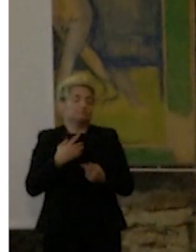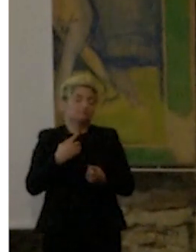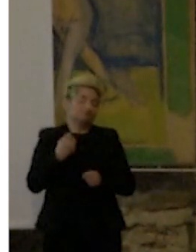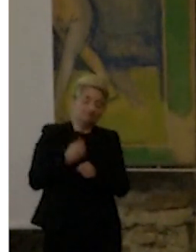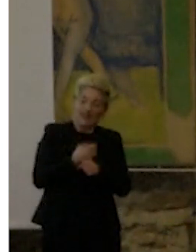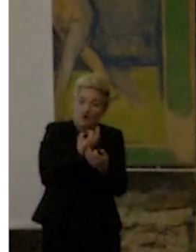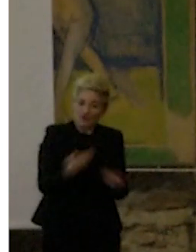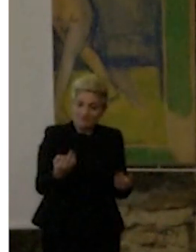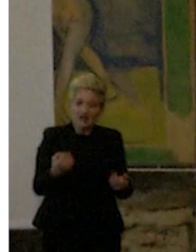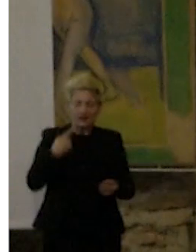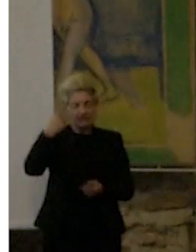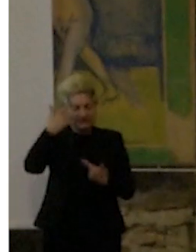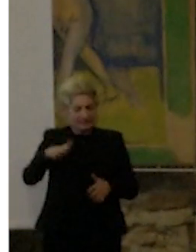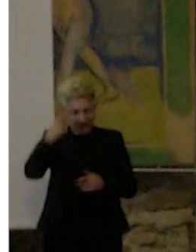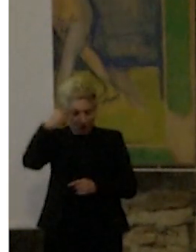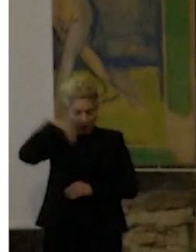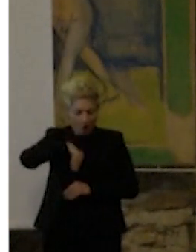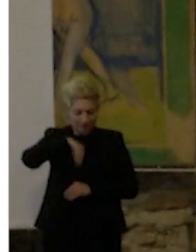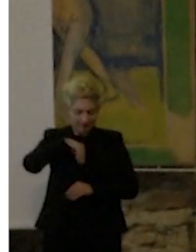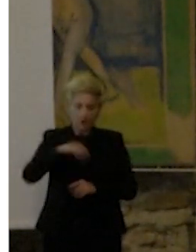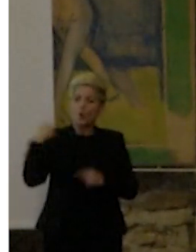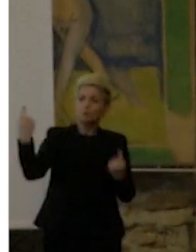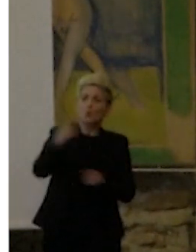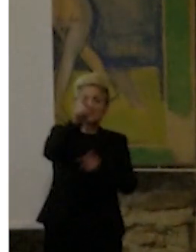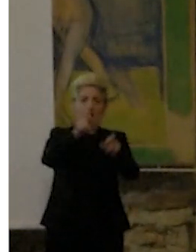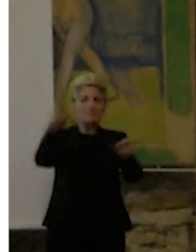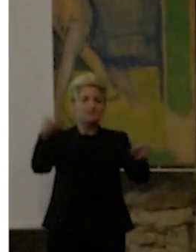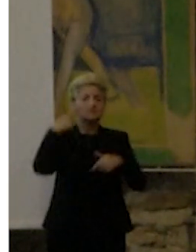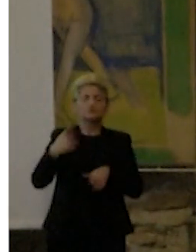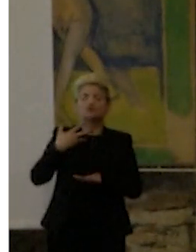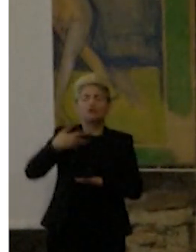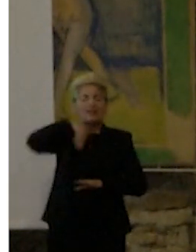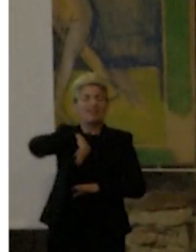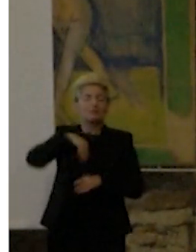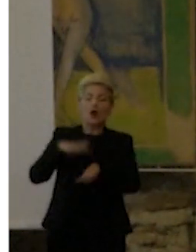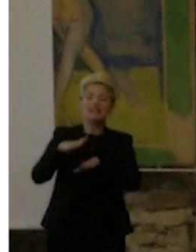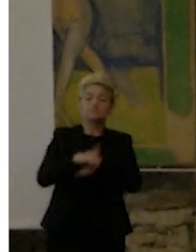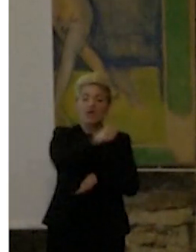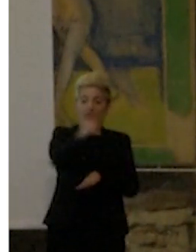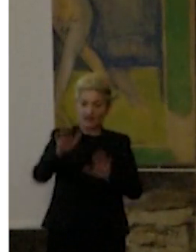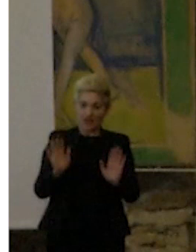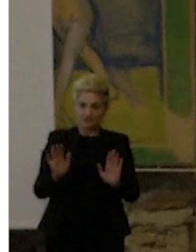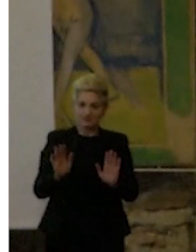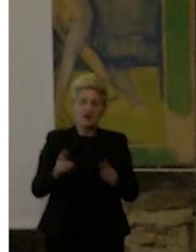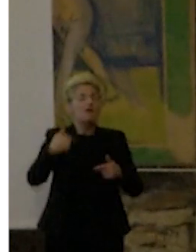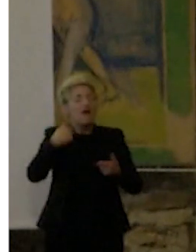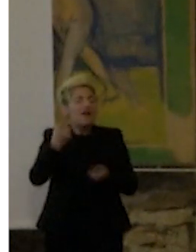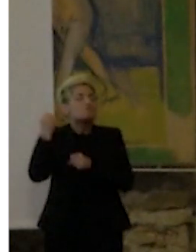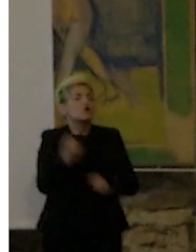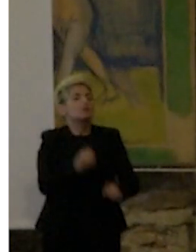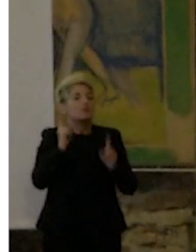fa con la consapevolezza che tutte le persone si portano dietro delle esperienze. E la cosa fondamentale quindi è